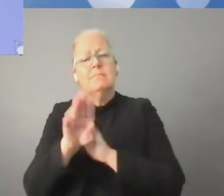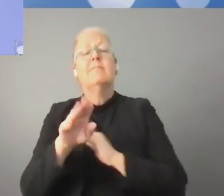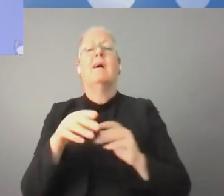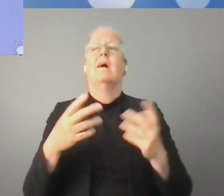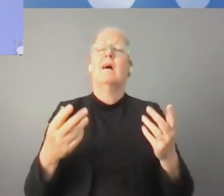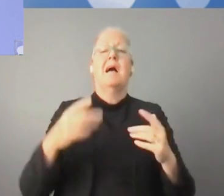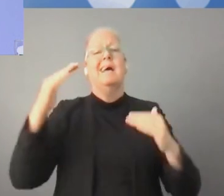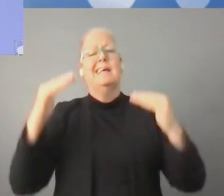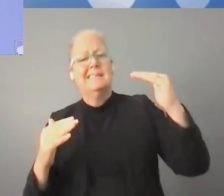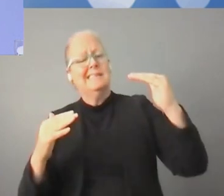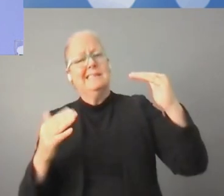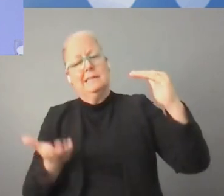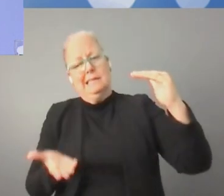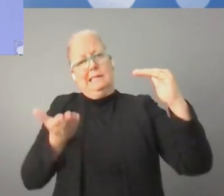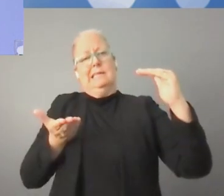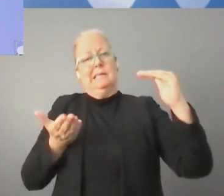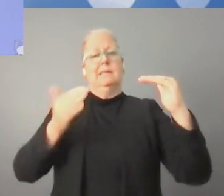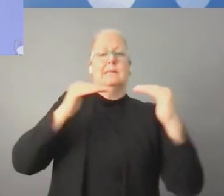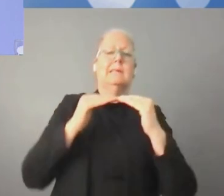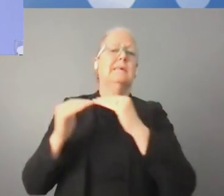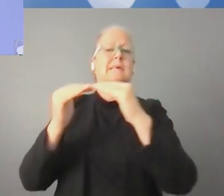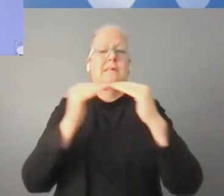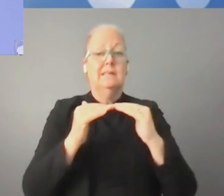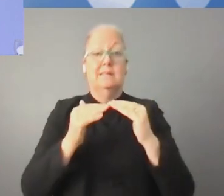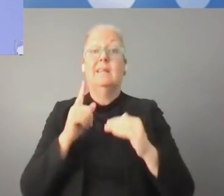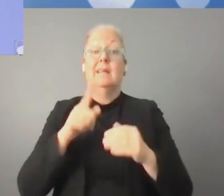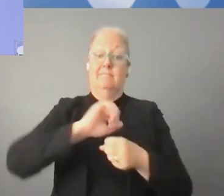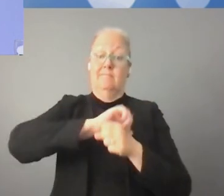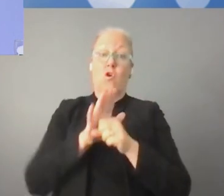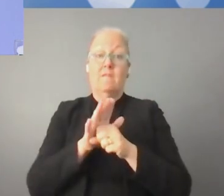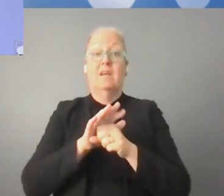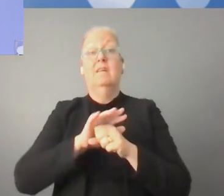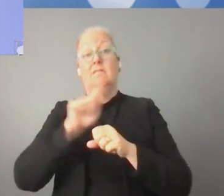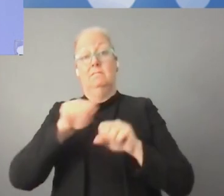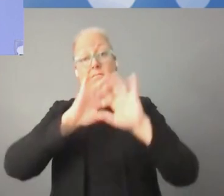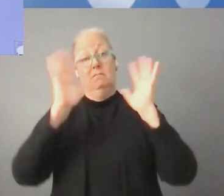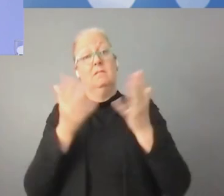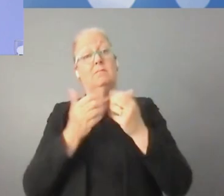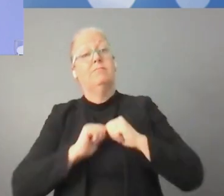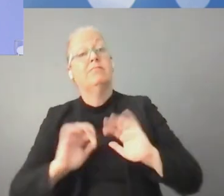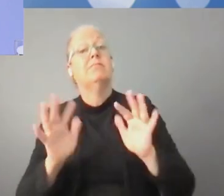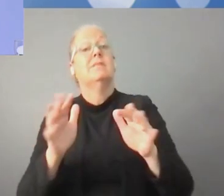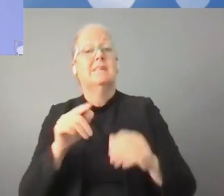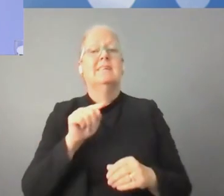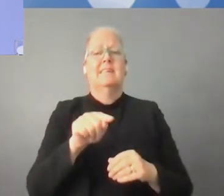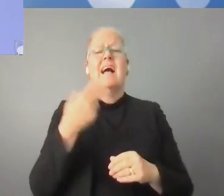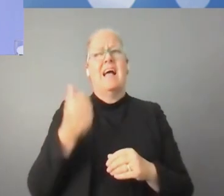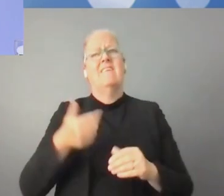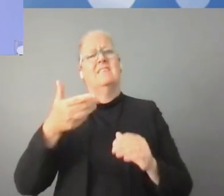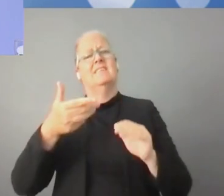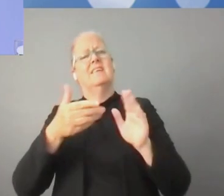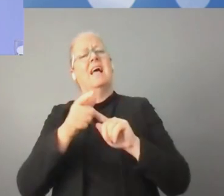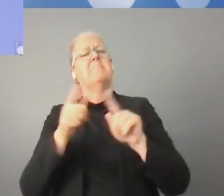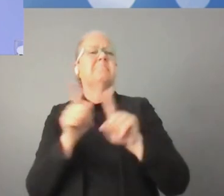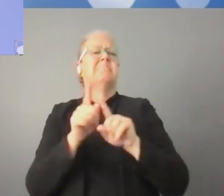لتحسين مستوى المعيشة للجميع. لكي تقوم بعملية إرجاع